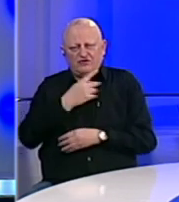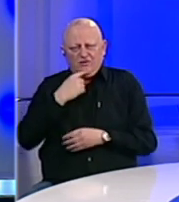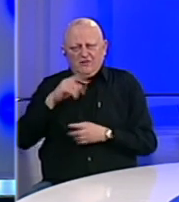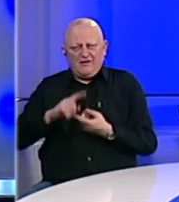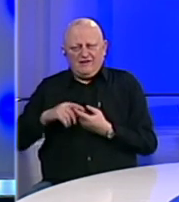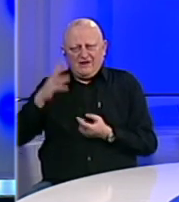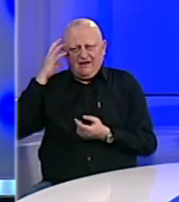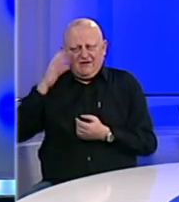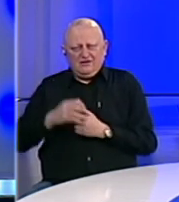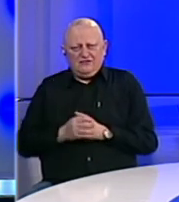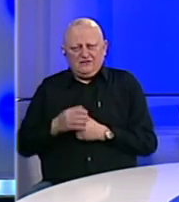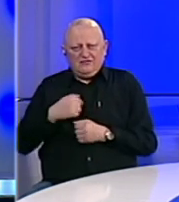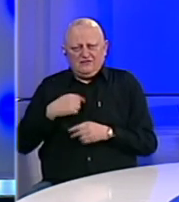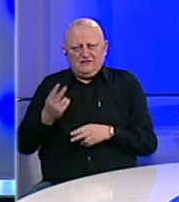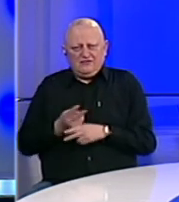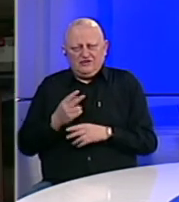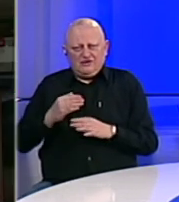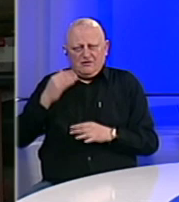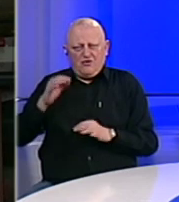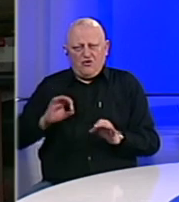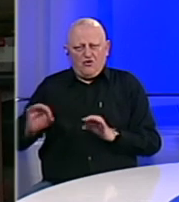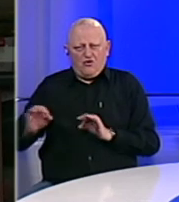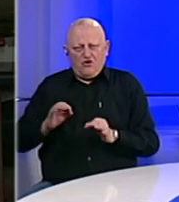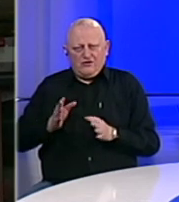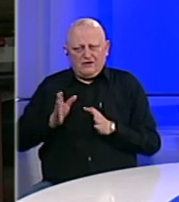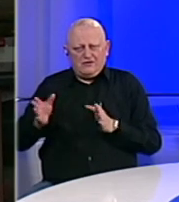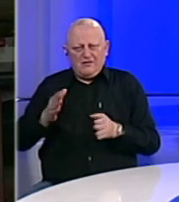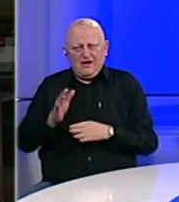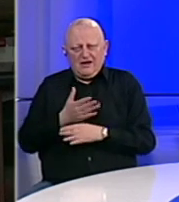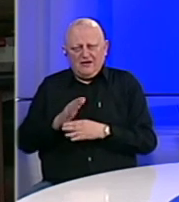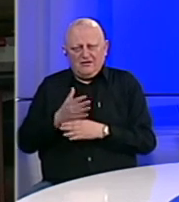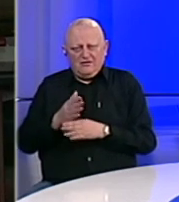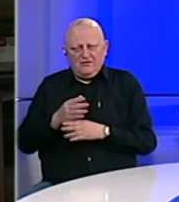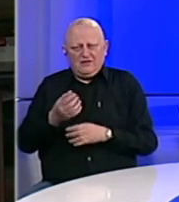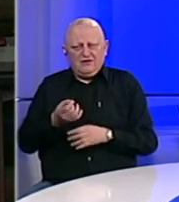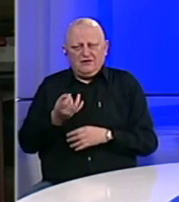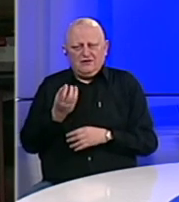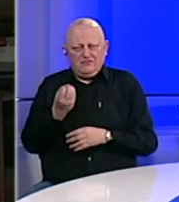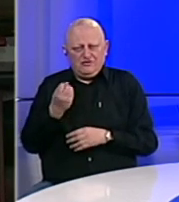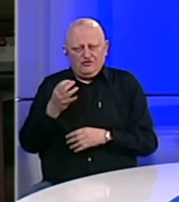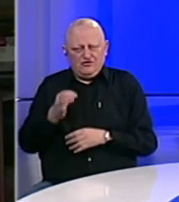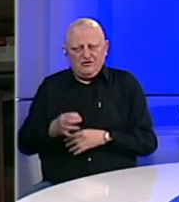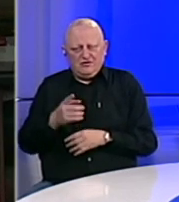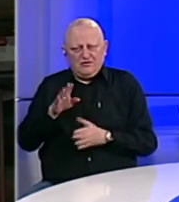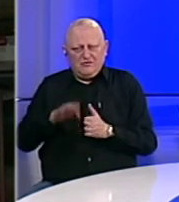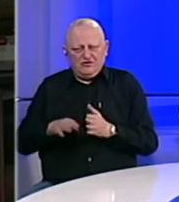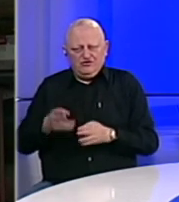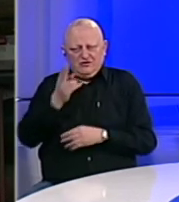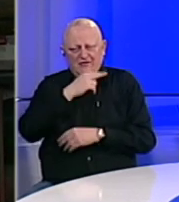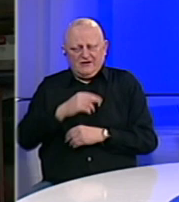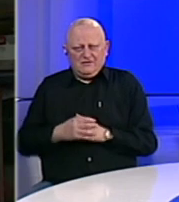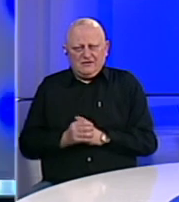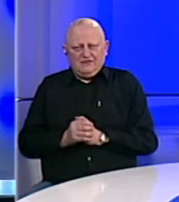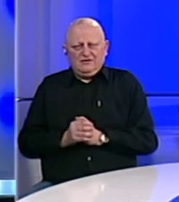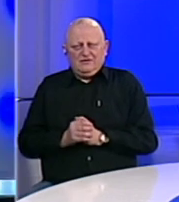ima federalna vlada, jer mi sa državog nivoa koordiniramo prema entitetima, disite u Brčku, a oni prema nižim razinima vlasti.